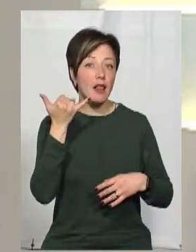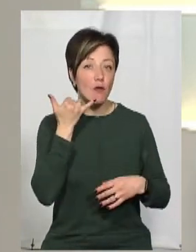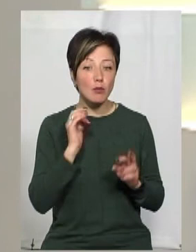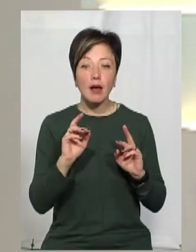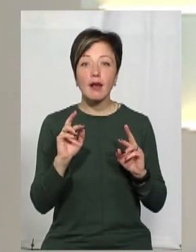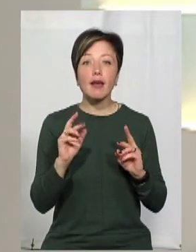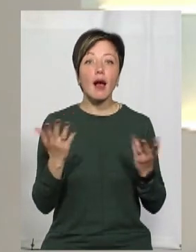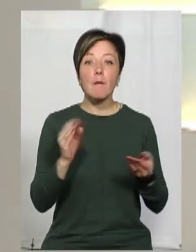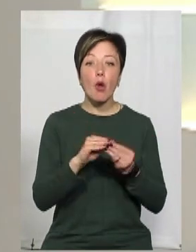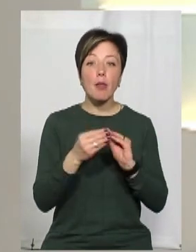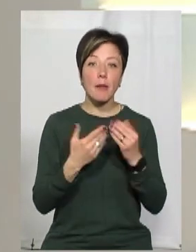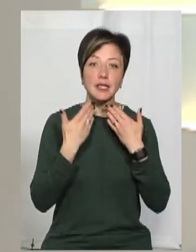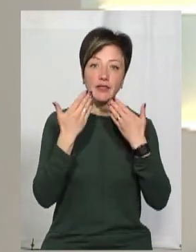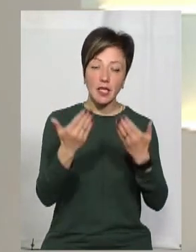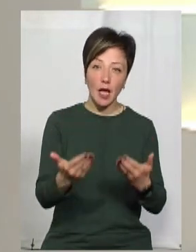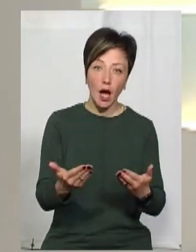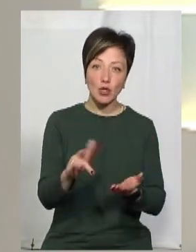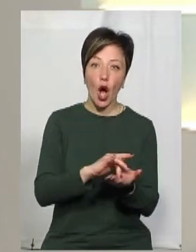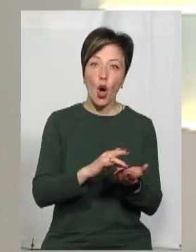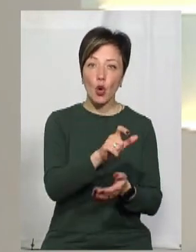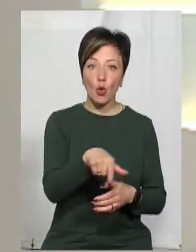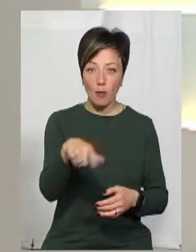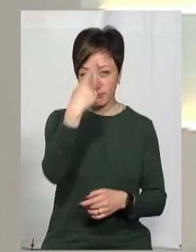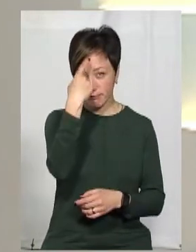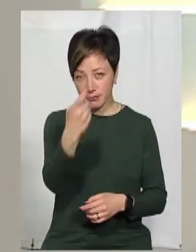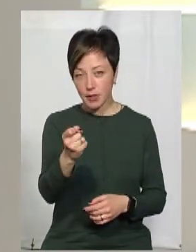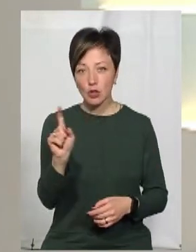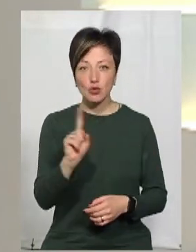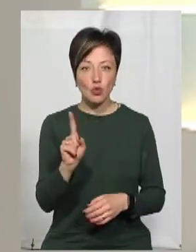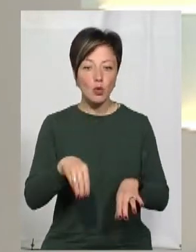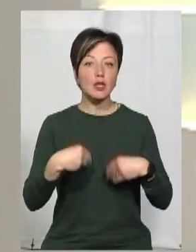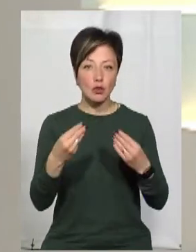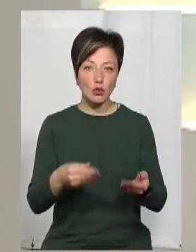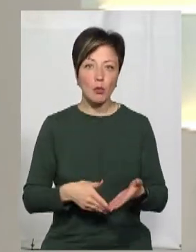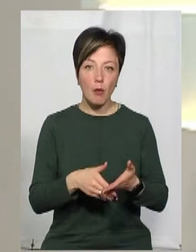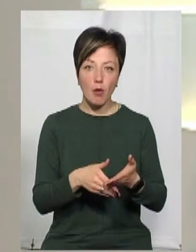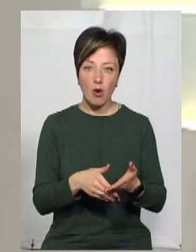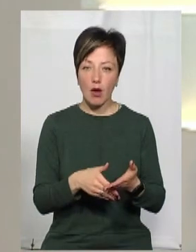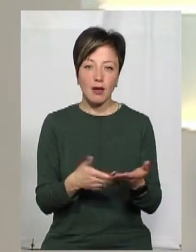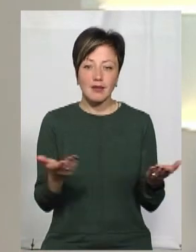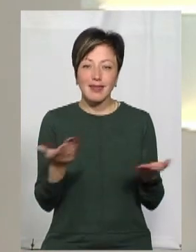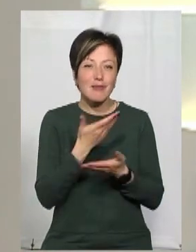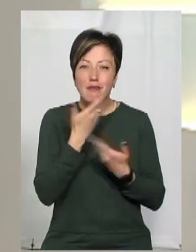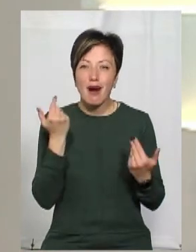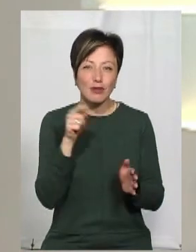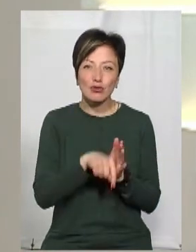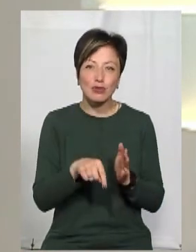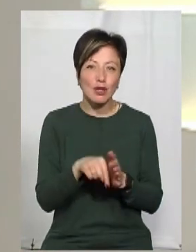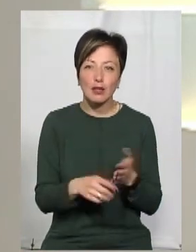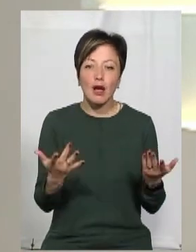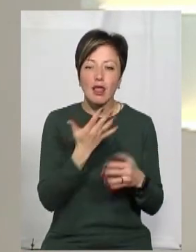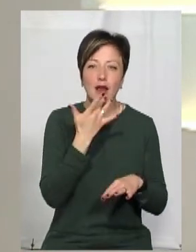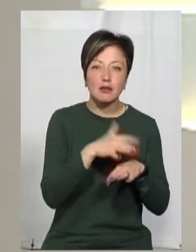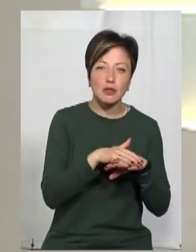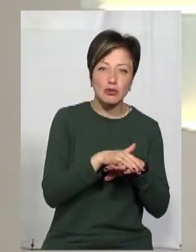питаннями до їхнього центру звертаються Рома і наголосив, що надають допомогу безвідносно, до якої насменшини